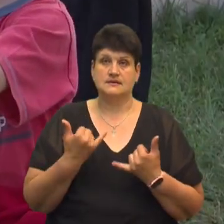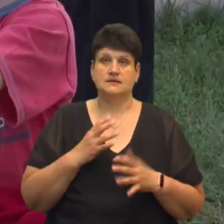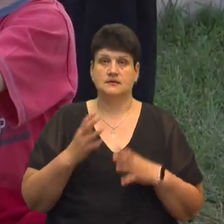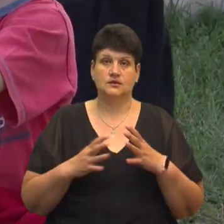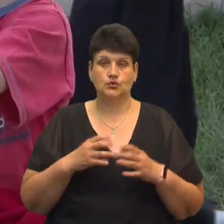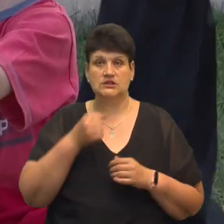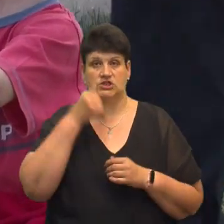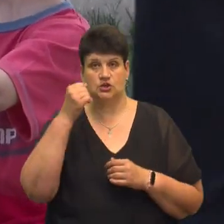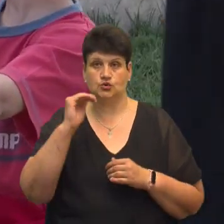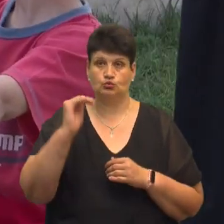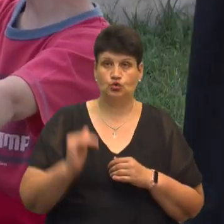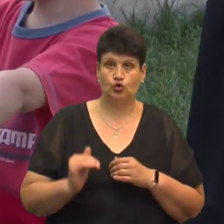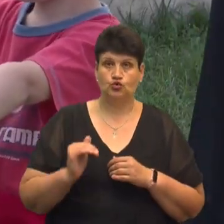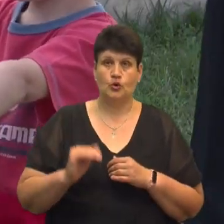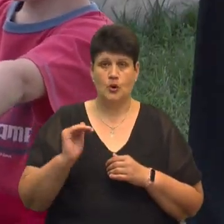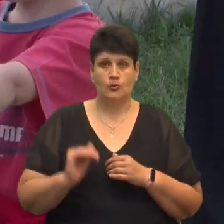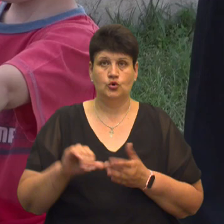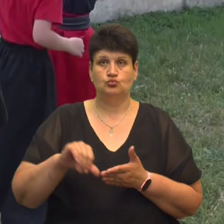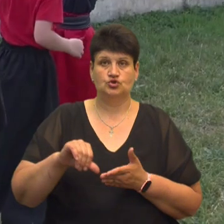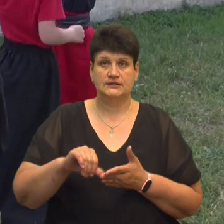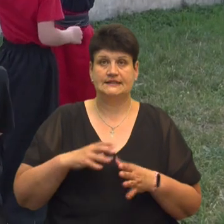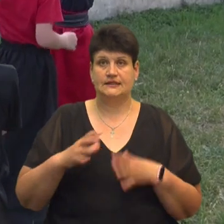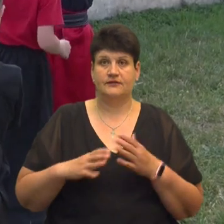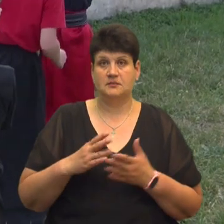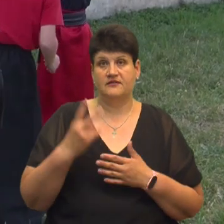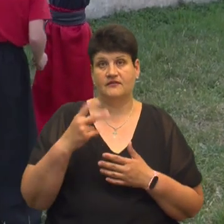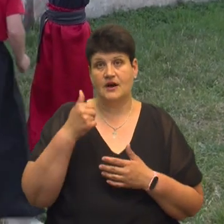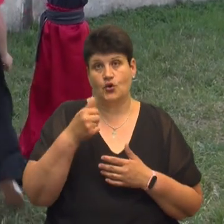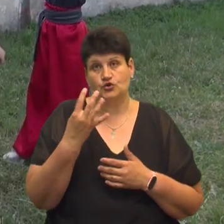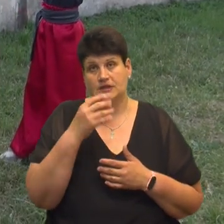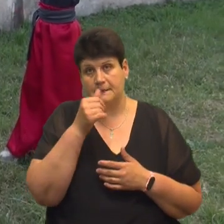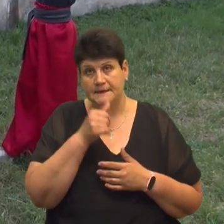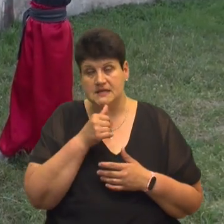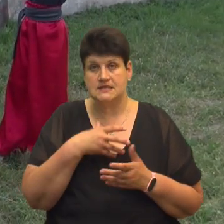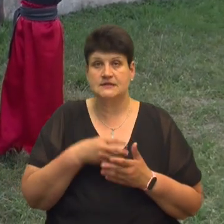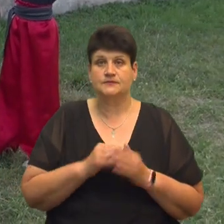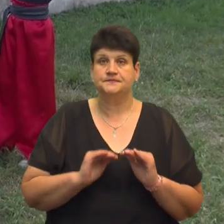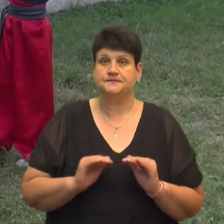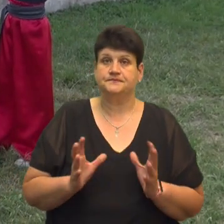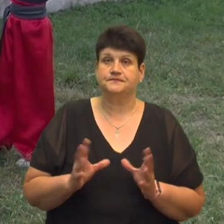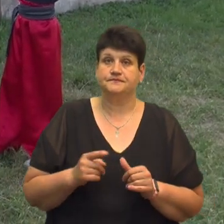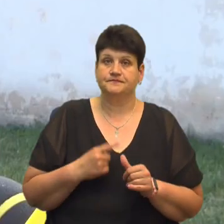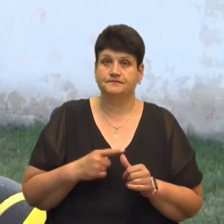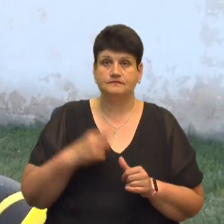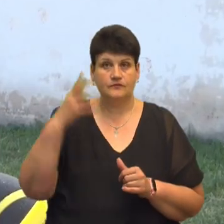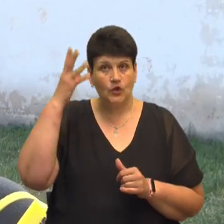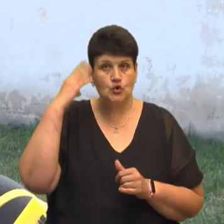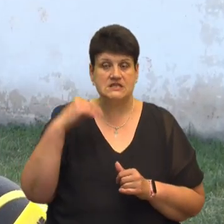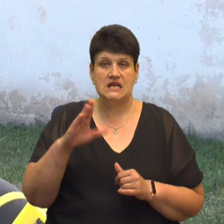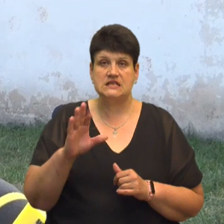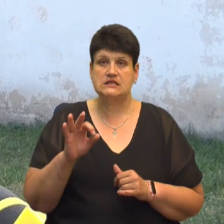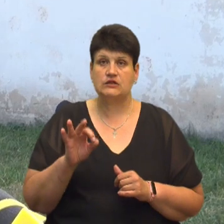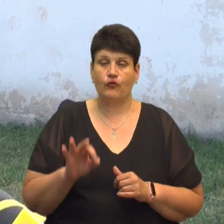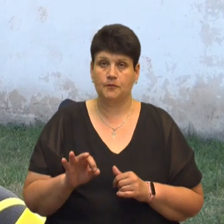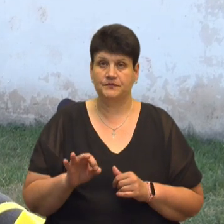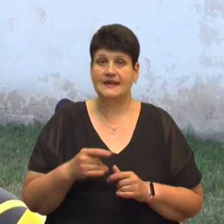молодшу. Розповідає, наймолодший учасник тренувань мав 2 роки 4 місяці. Своїх учнів називає козацтвом. Я ставлюсь до